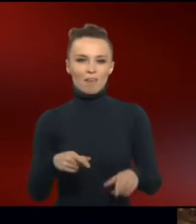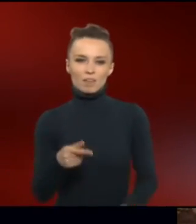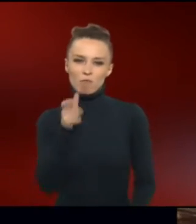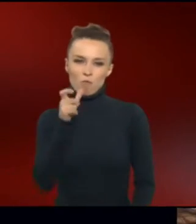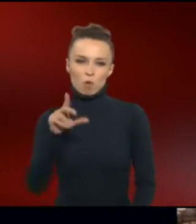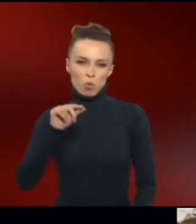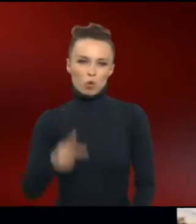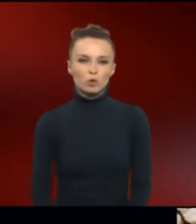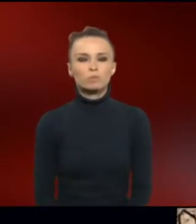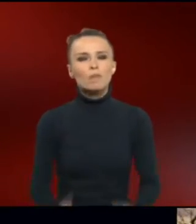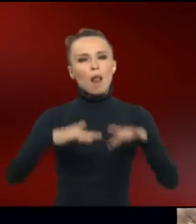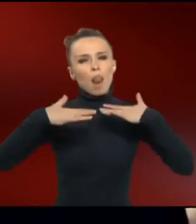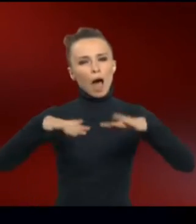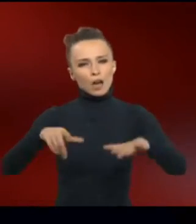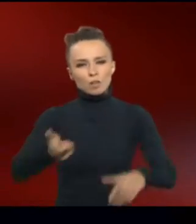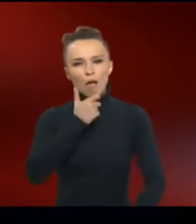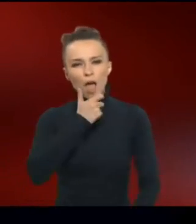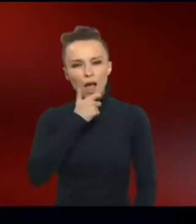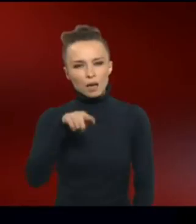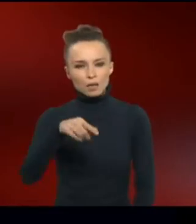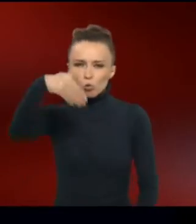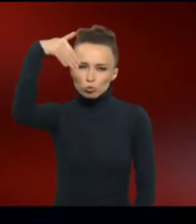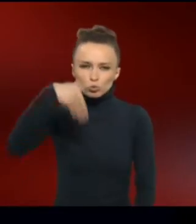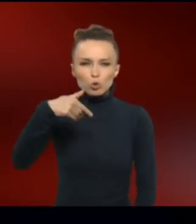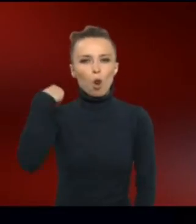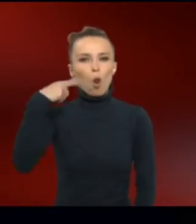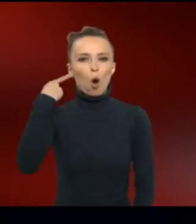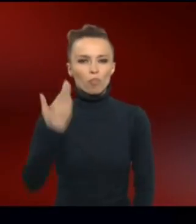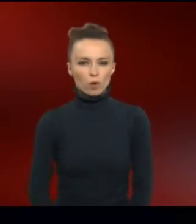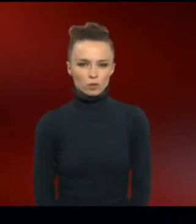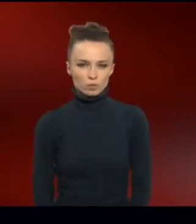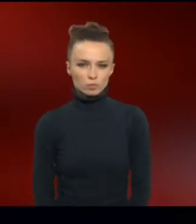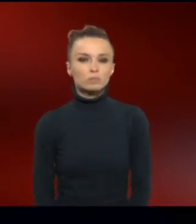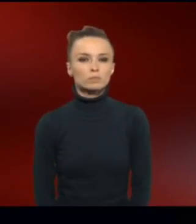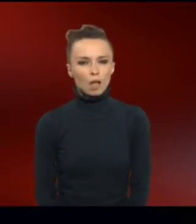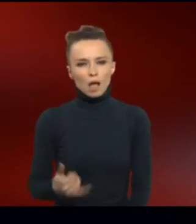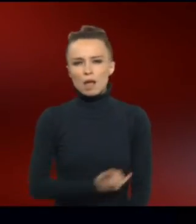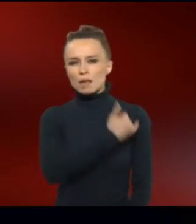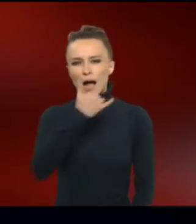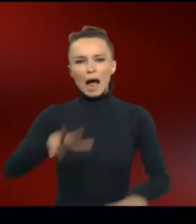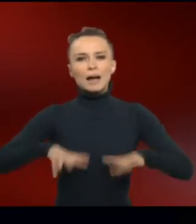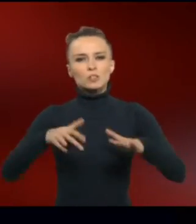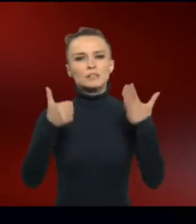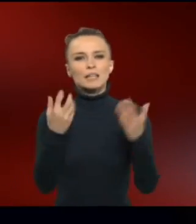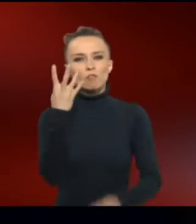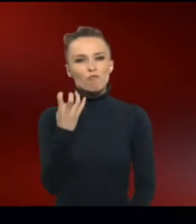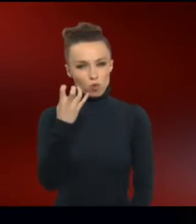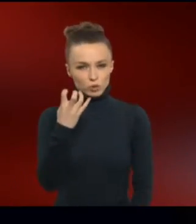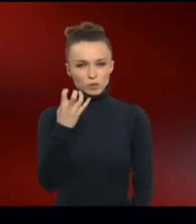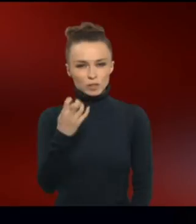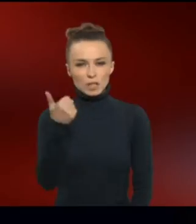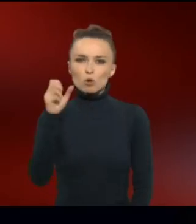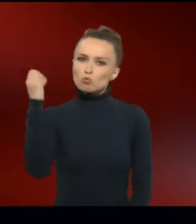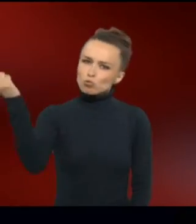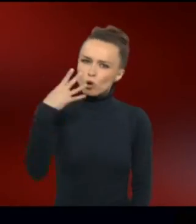Eine Landschaft in England, südlich von London. Es ist das Jahr 1846, ein